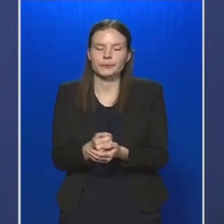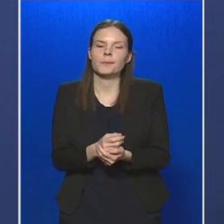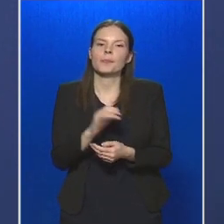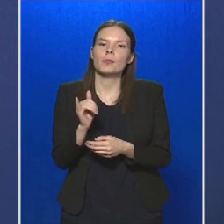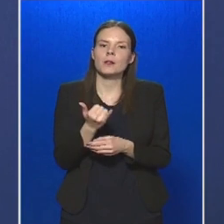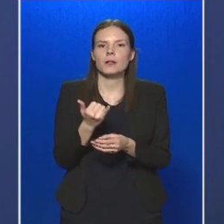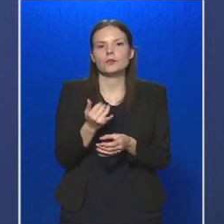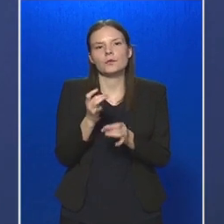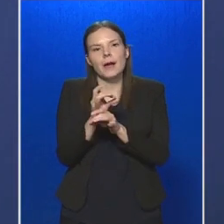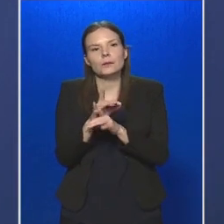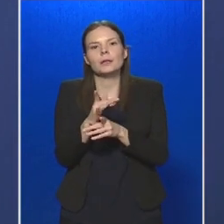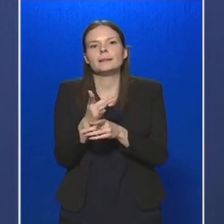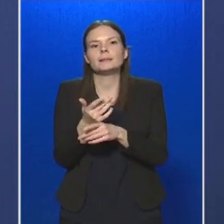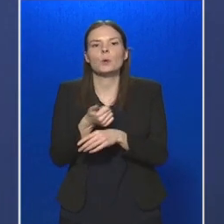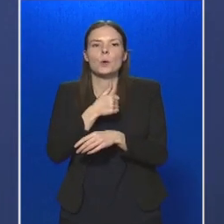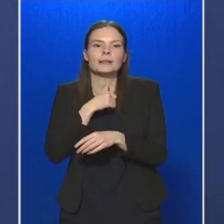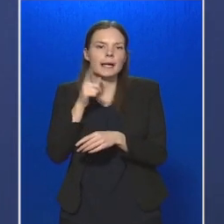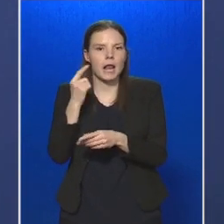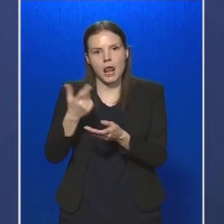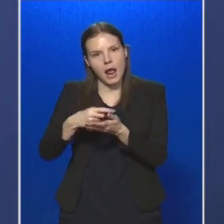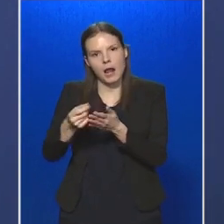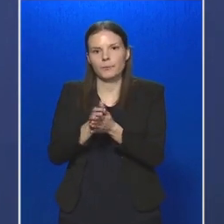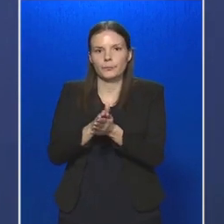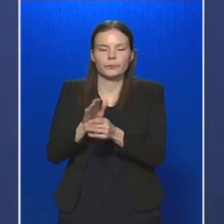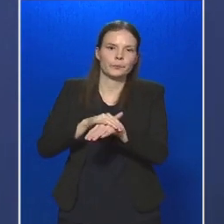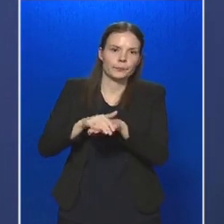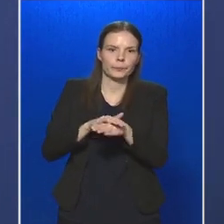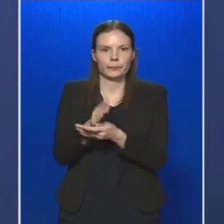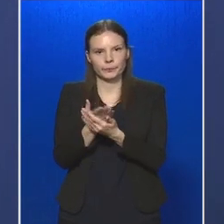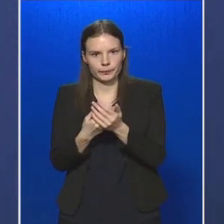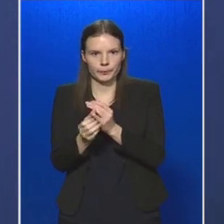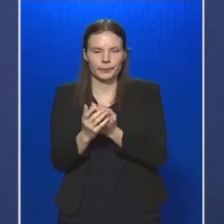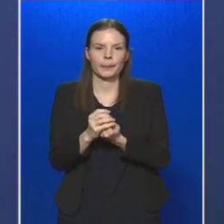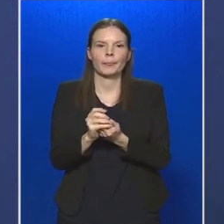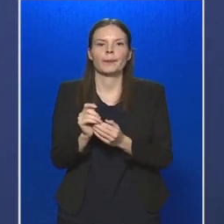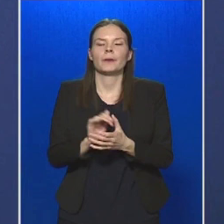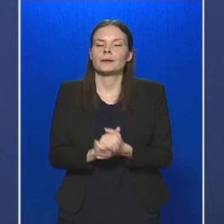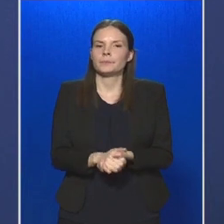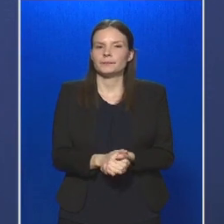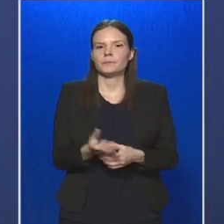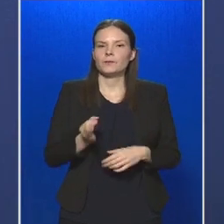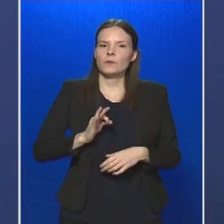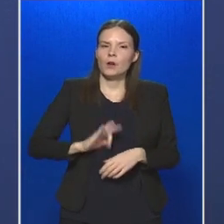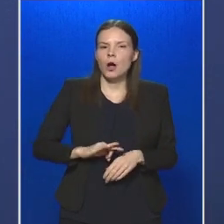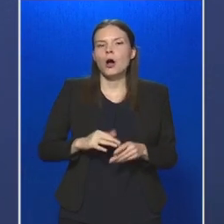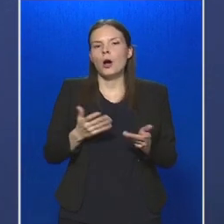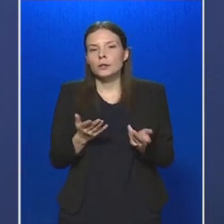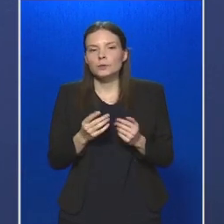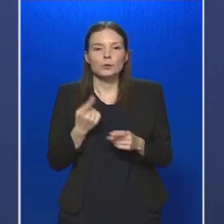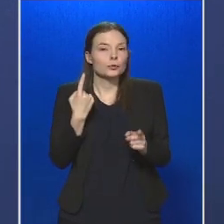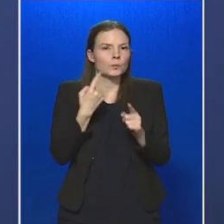fertőtlenítő géllel is töröljük át a kezünket. Hasznos és praktikus,